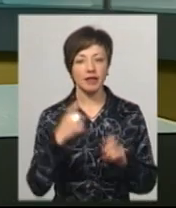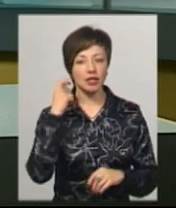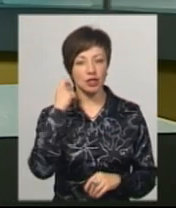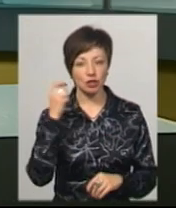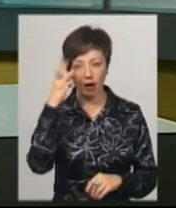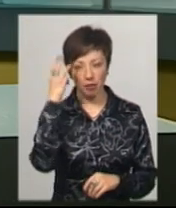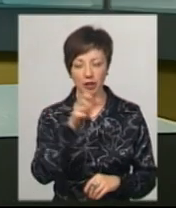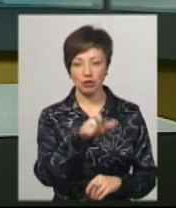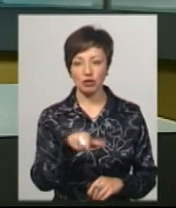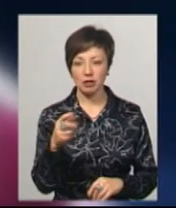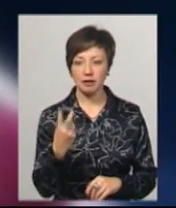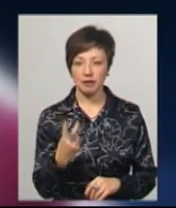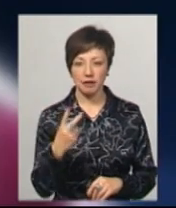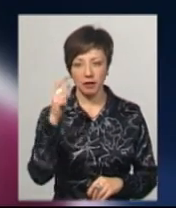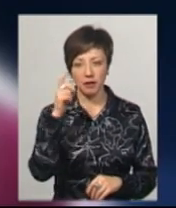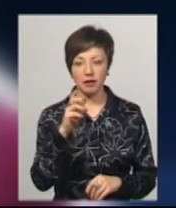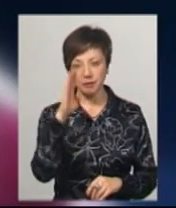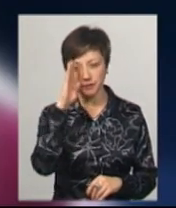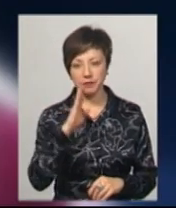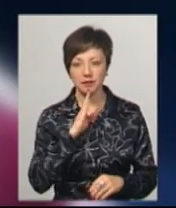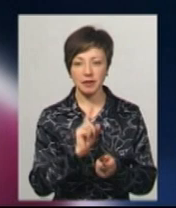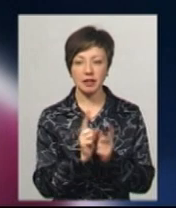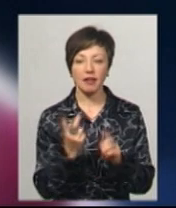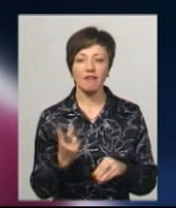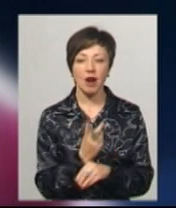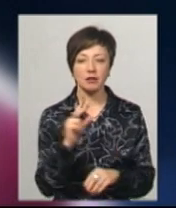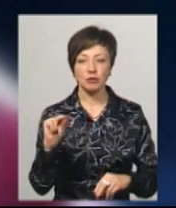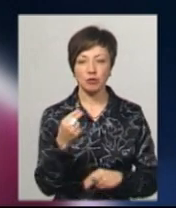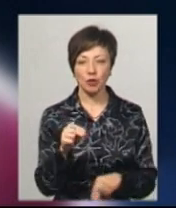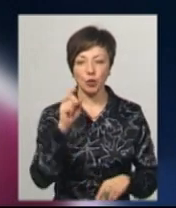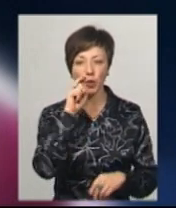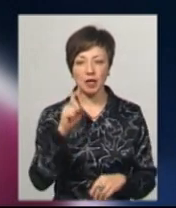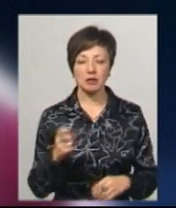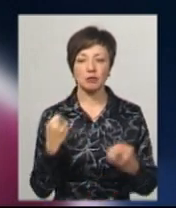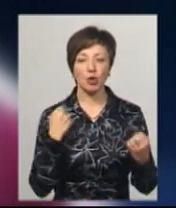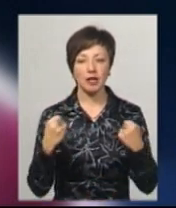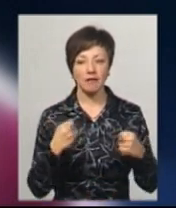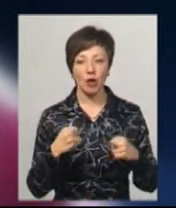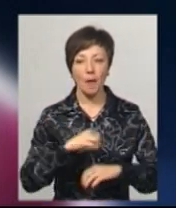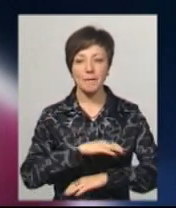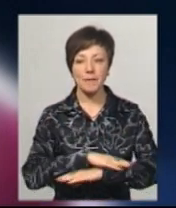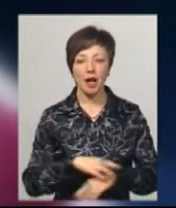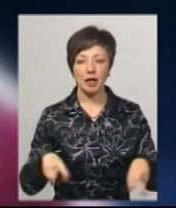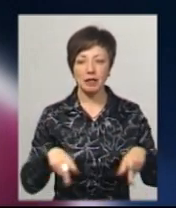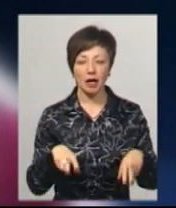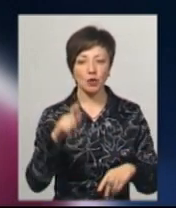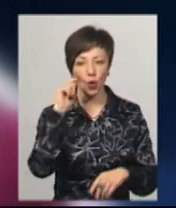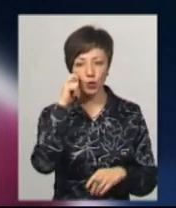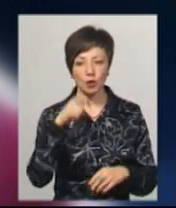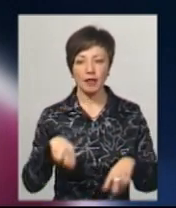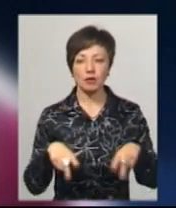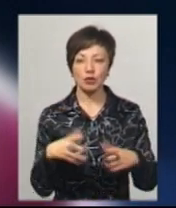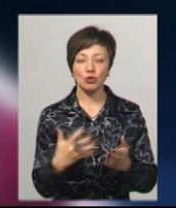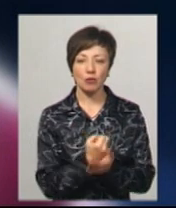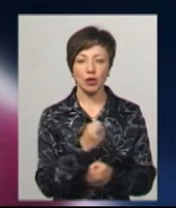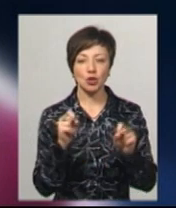хмельничани Даніїл Горобець і Евеліна Кузьмич стали дворазовими чемпіонами України зі спортивно-бальних танців у Луцьку. Танцюристи